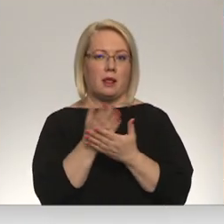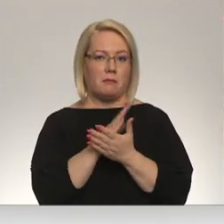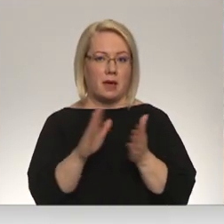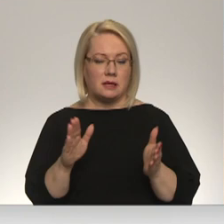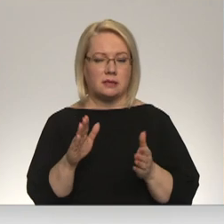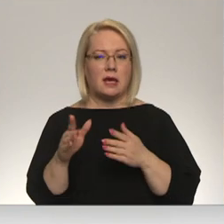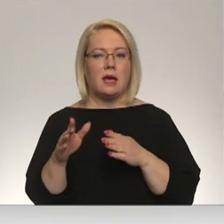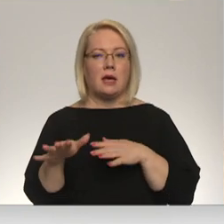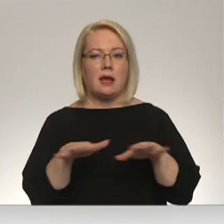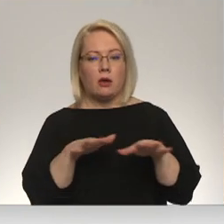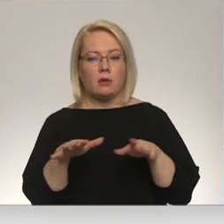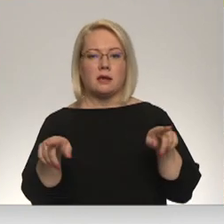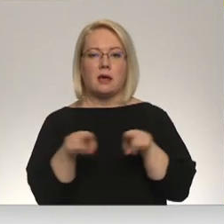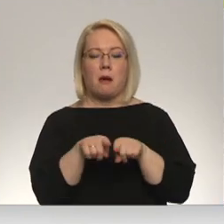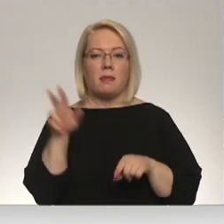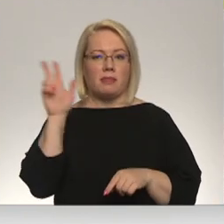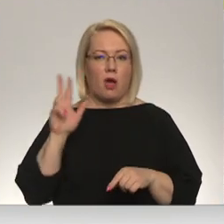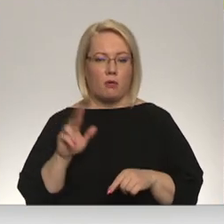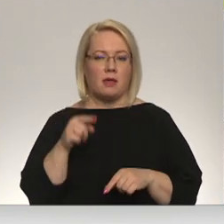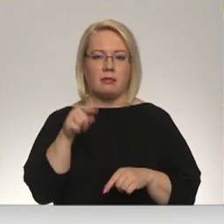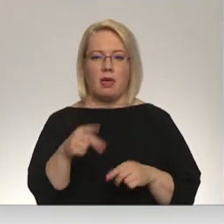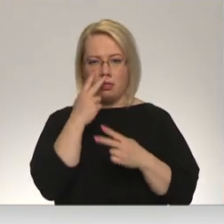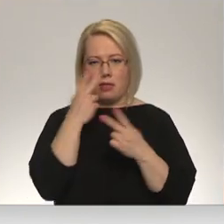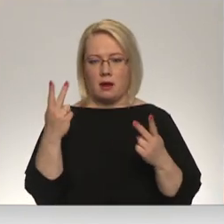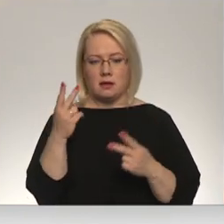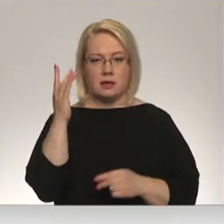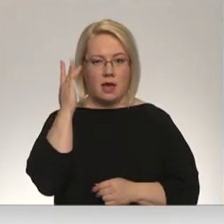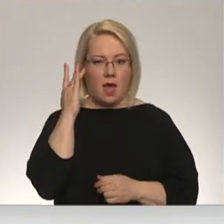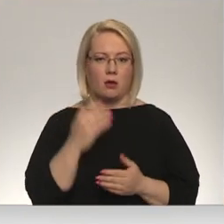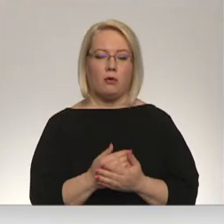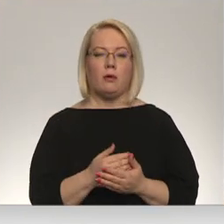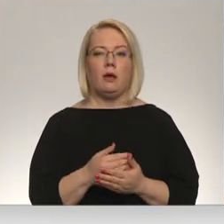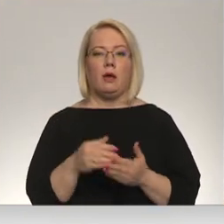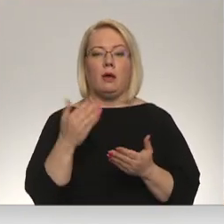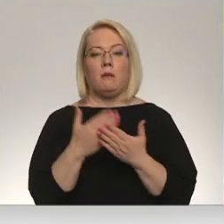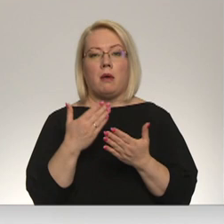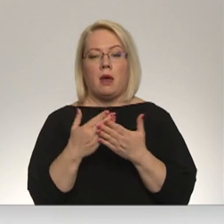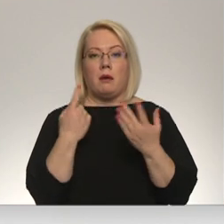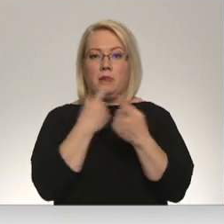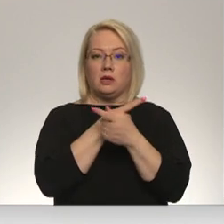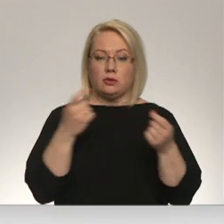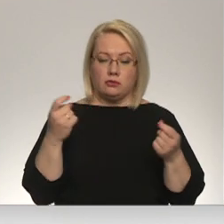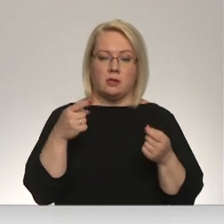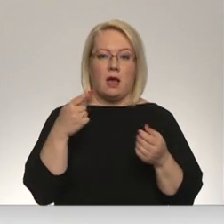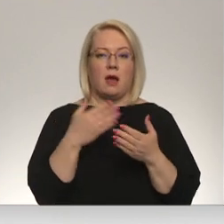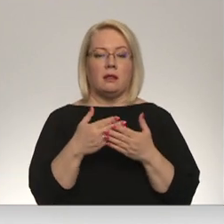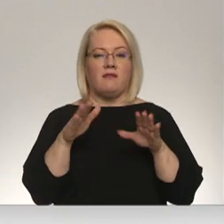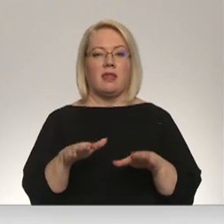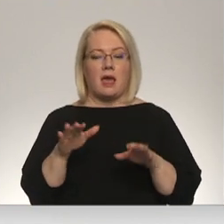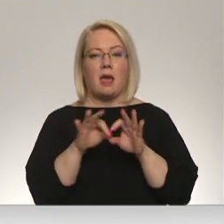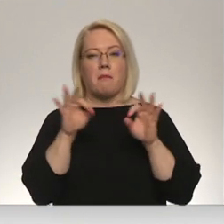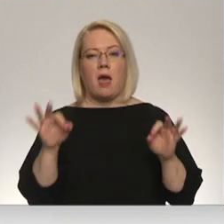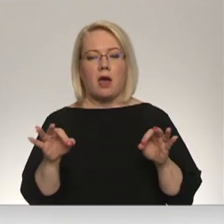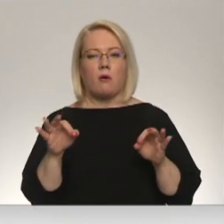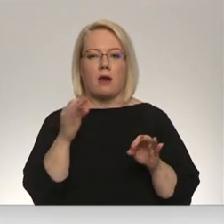Rīkoties līdziķi kā Daugavpils, šeit neradz jēgu. Piemēram, izsludināt vietējā mēroga energoresursu krīzi, vai tas jums būtu